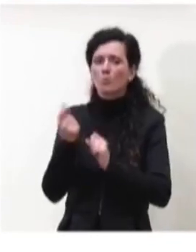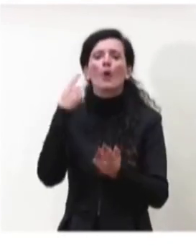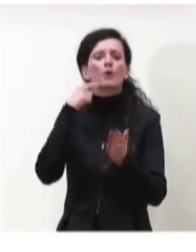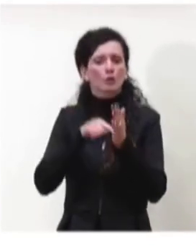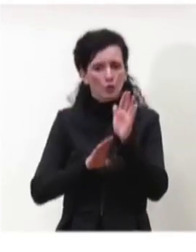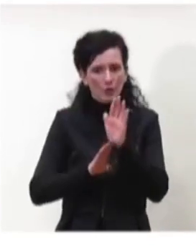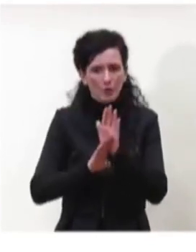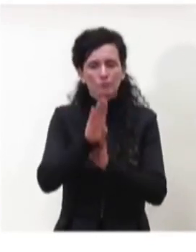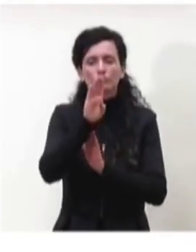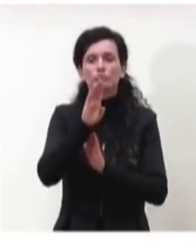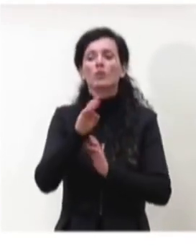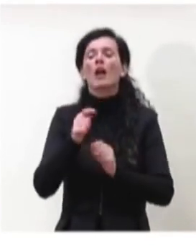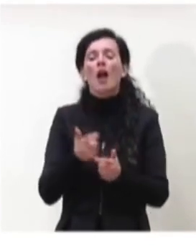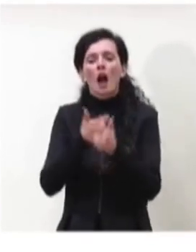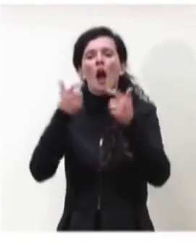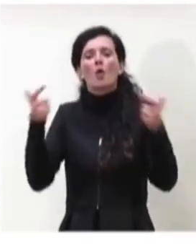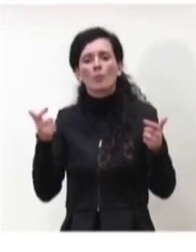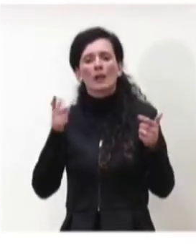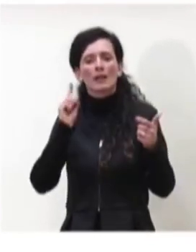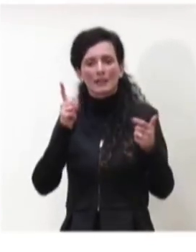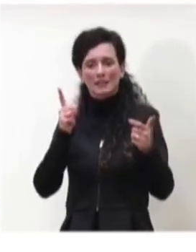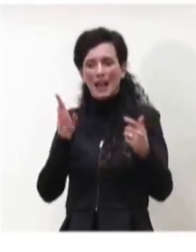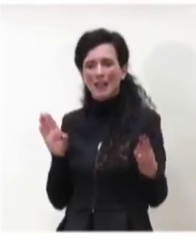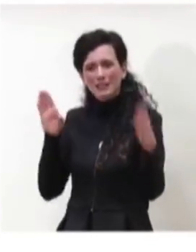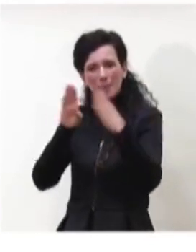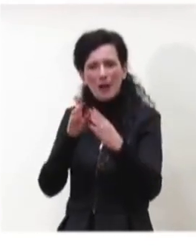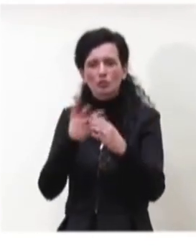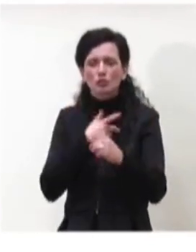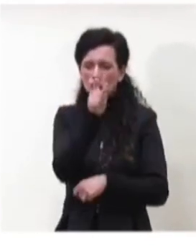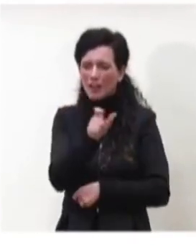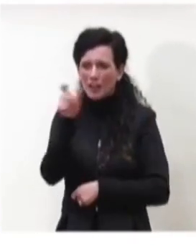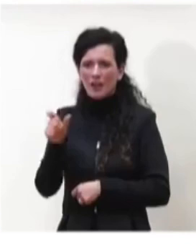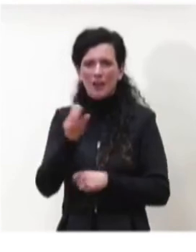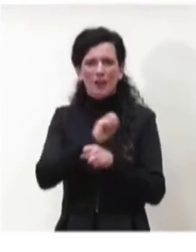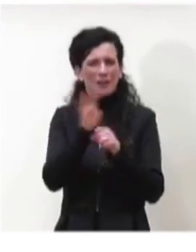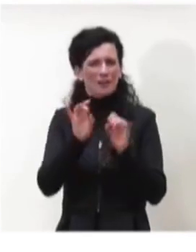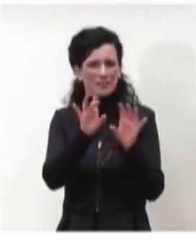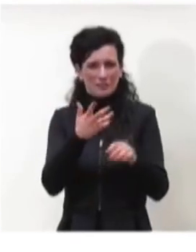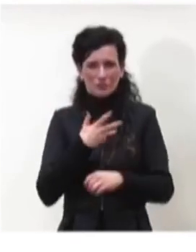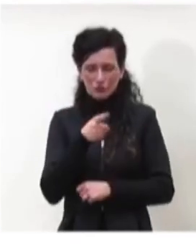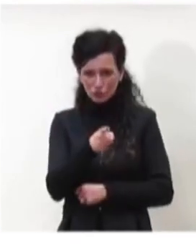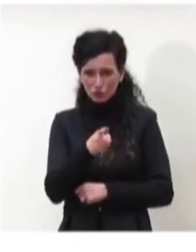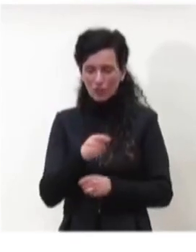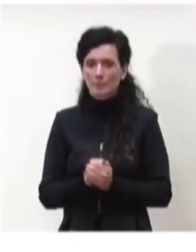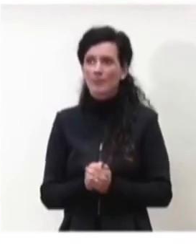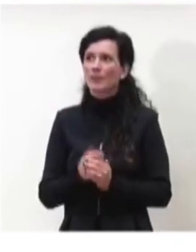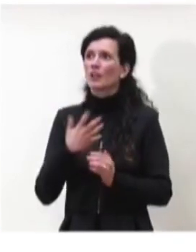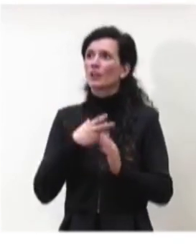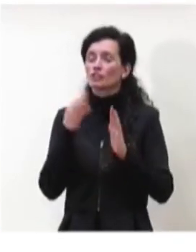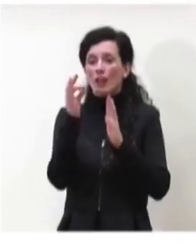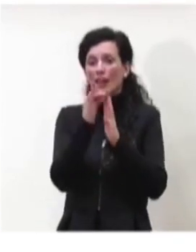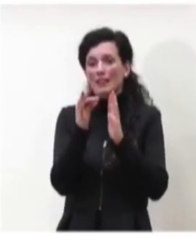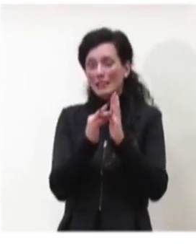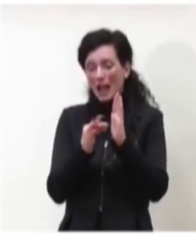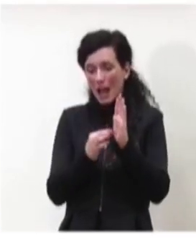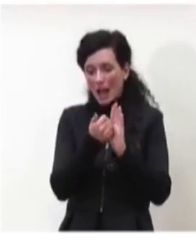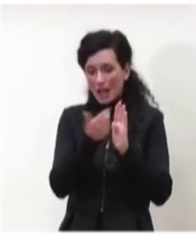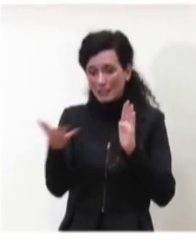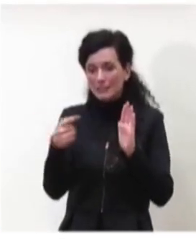assistenziali. I dati come vedete portano sostanzialmente